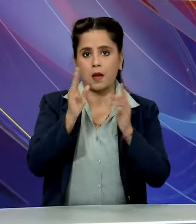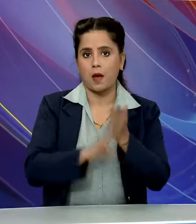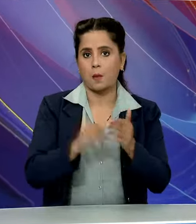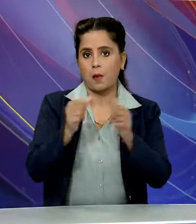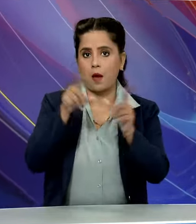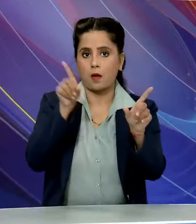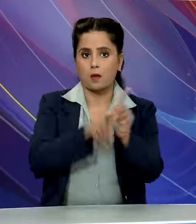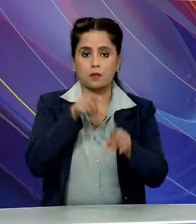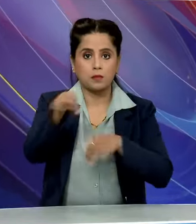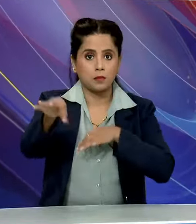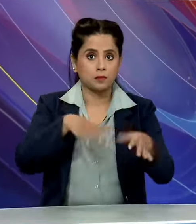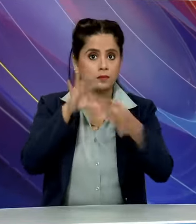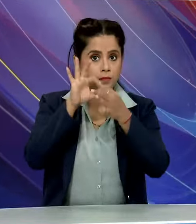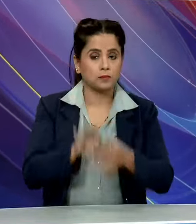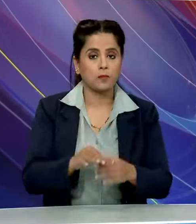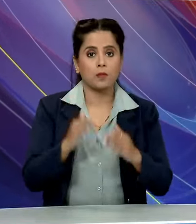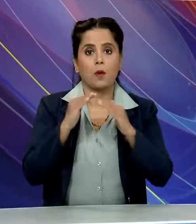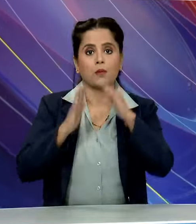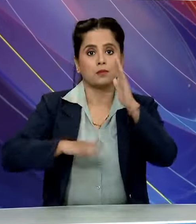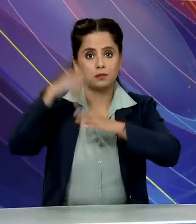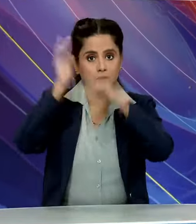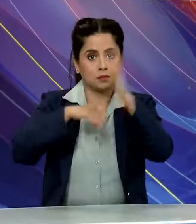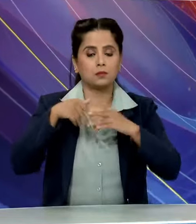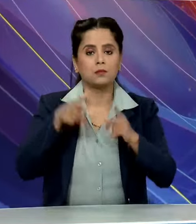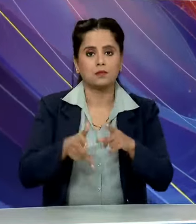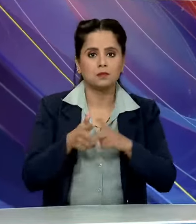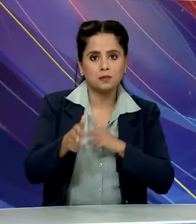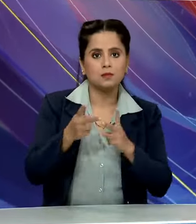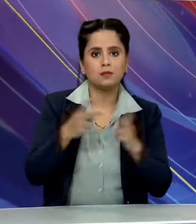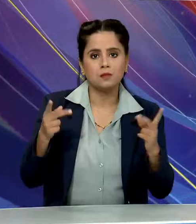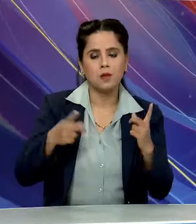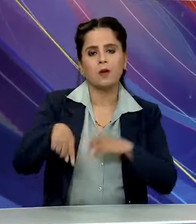शहरी के तहत निर्मित मकानों का भी लोकार पढ़